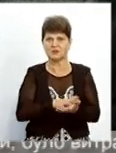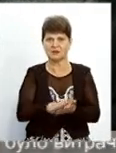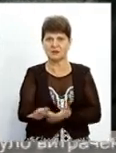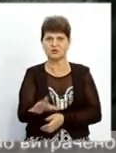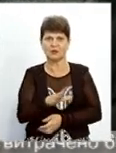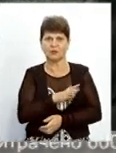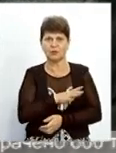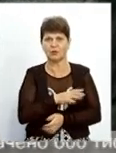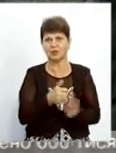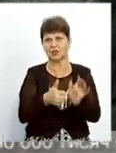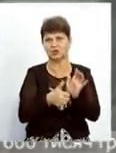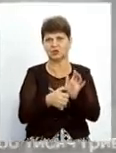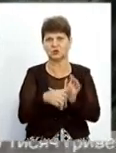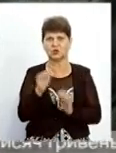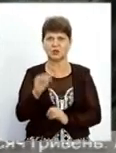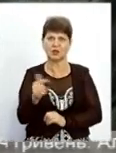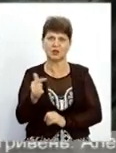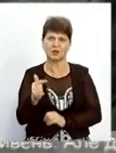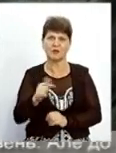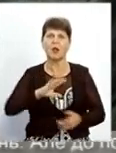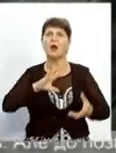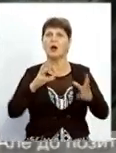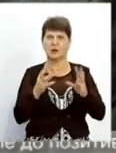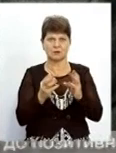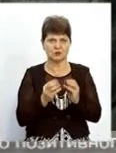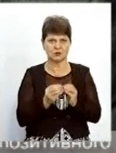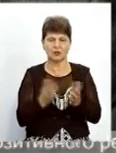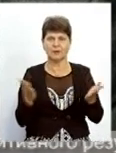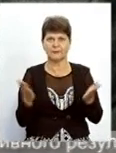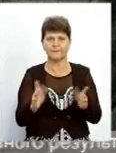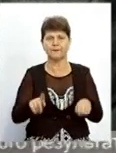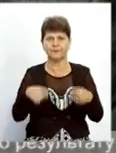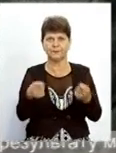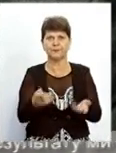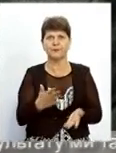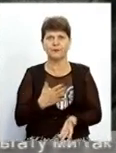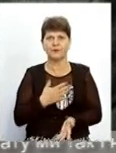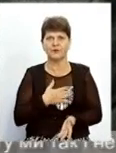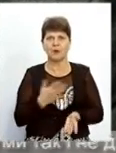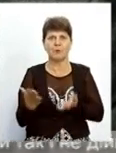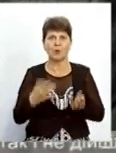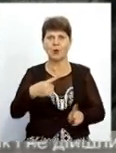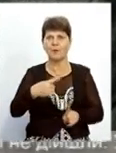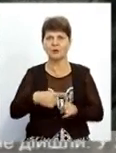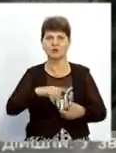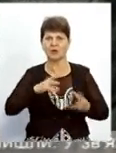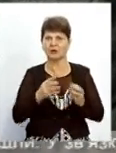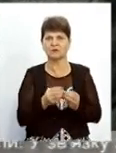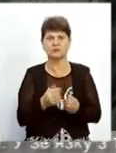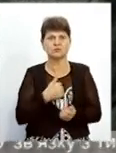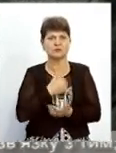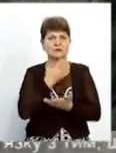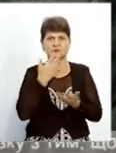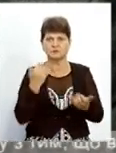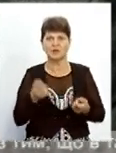близько 600 тисяч гривень. Але до результату, який би дав нам якийсь положительний тог, ми не прийшли